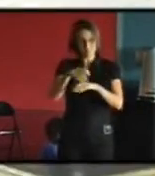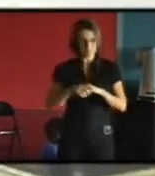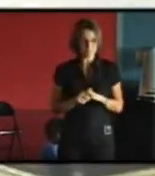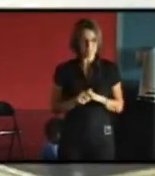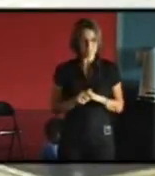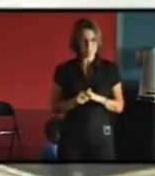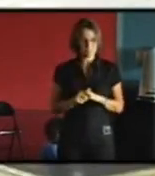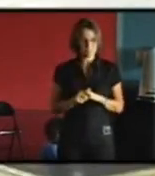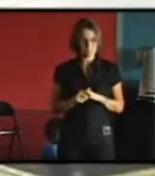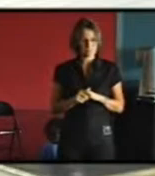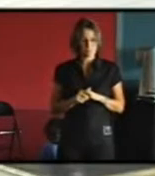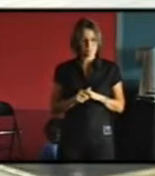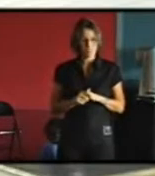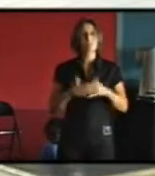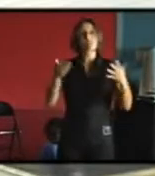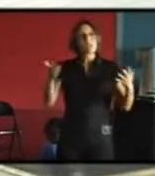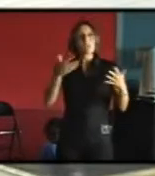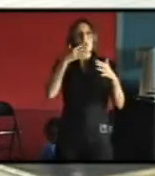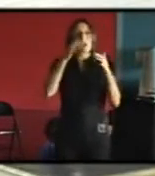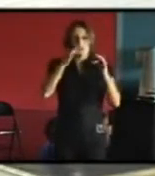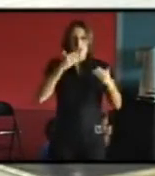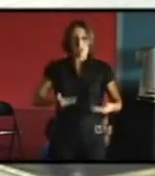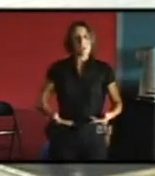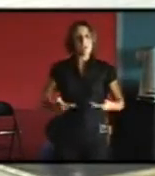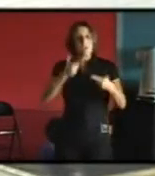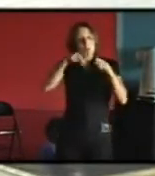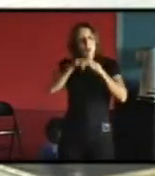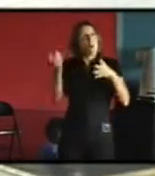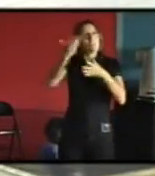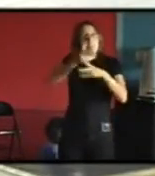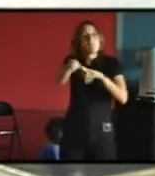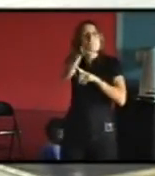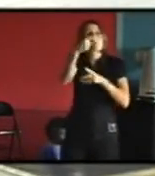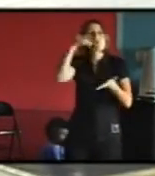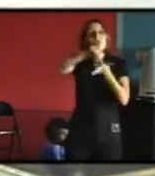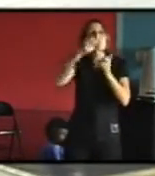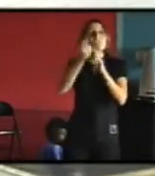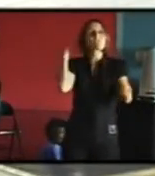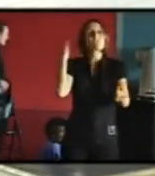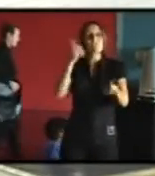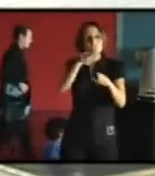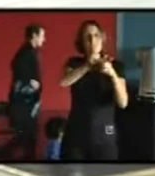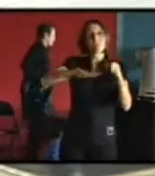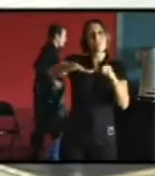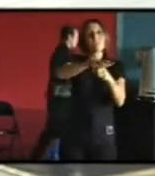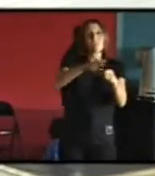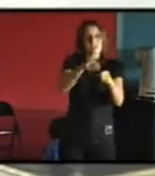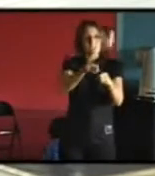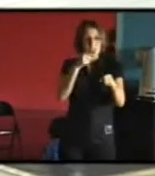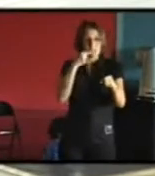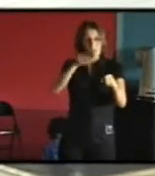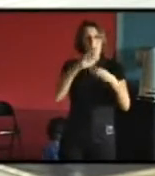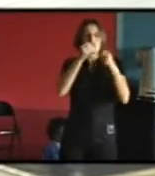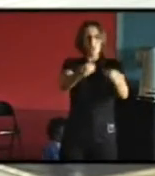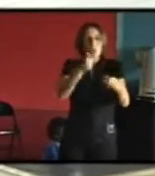on mène un certain nombre d'opérations déjà sur Bordeaux alors dans le centre historique par exemple avec une opération programmée de l